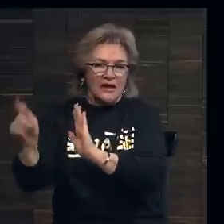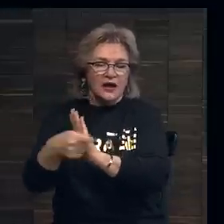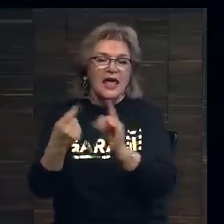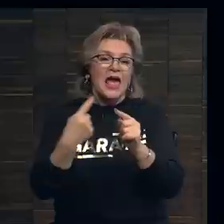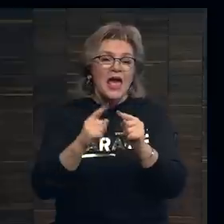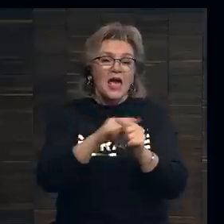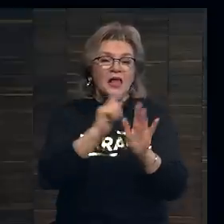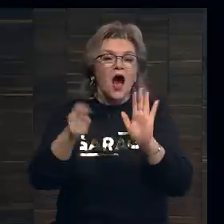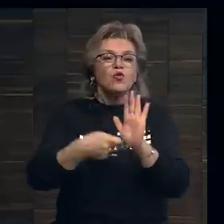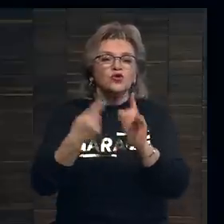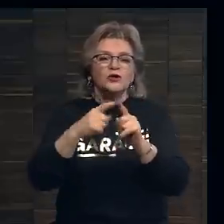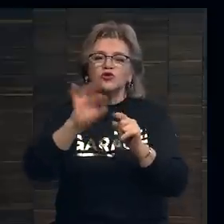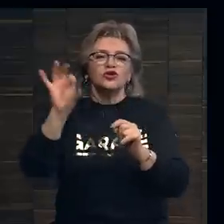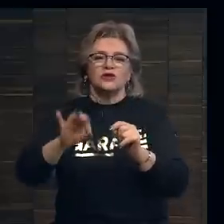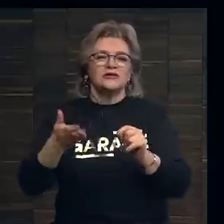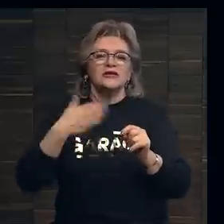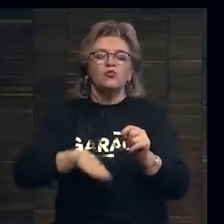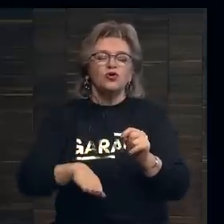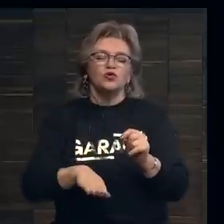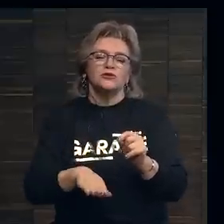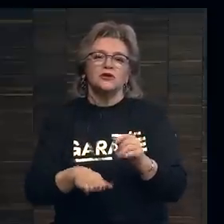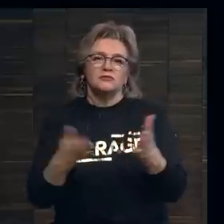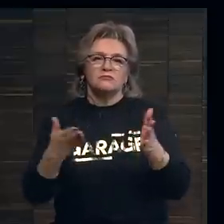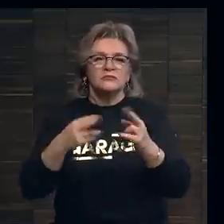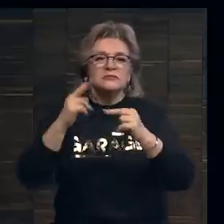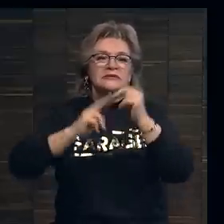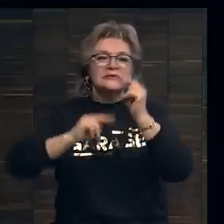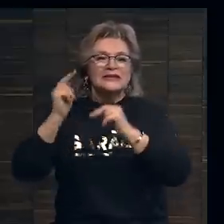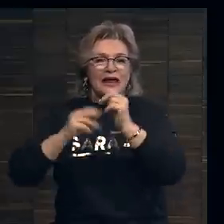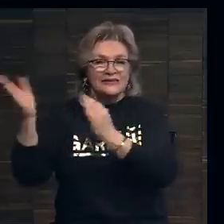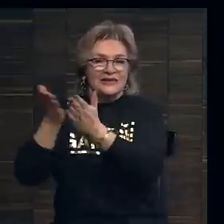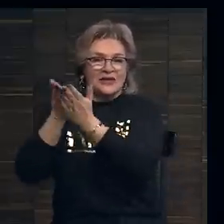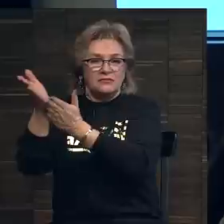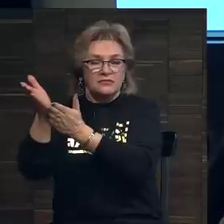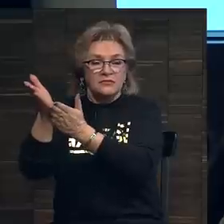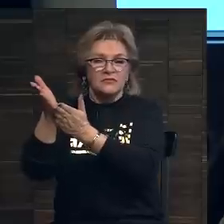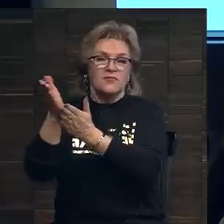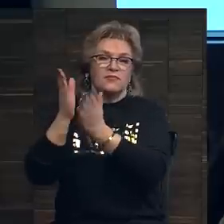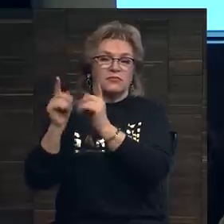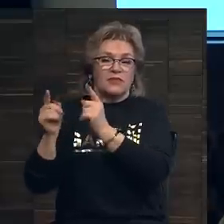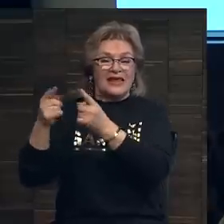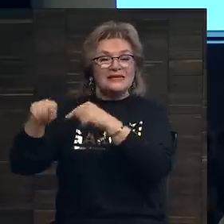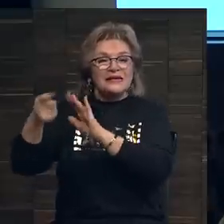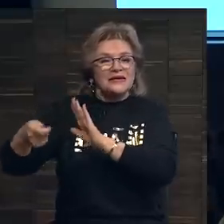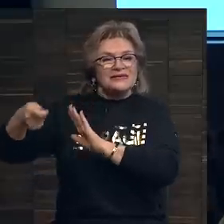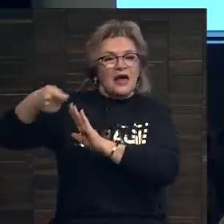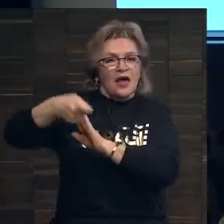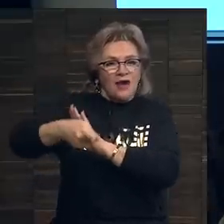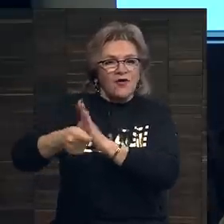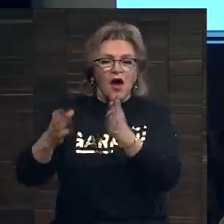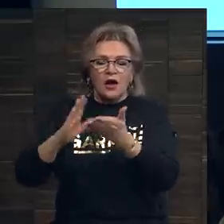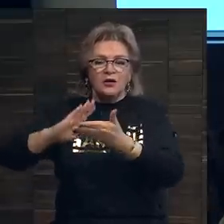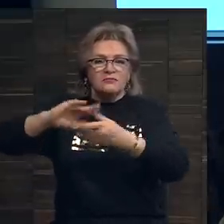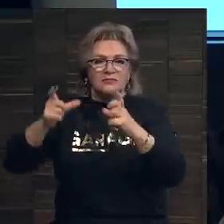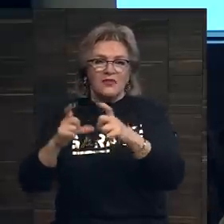Это аукцион, который часто используется в строительной сфере. Здесь заявка подается в запечатанном